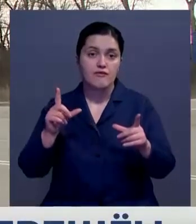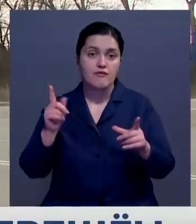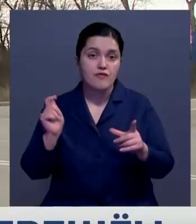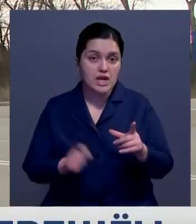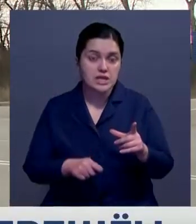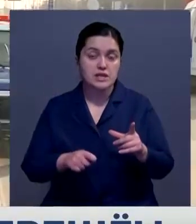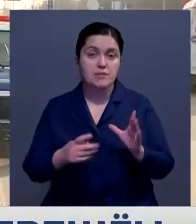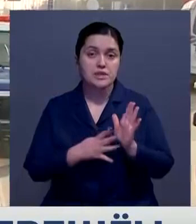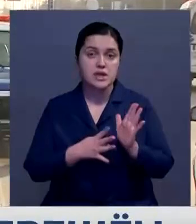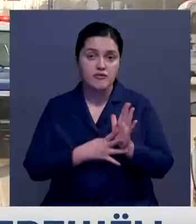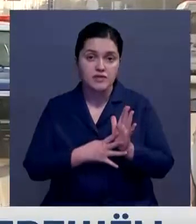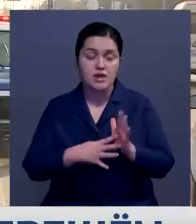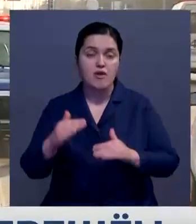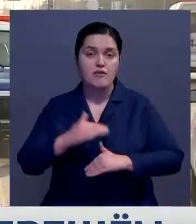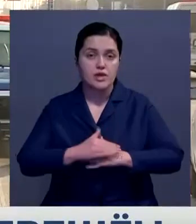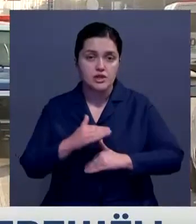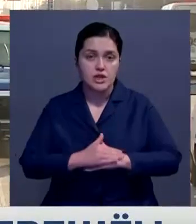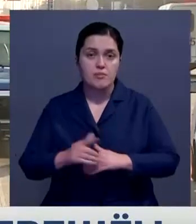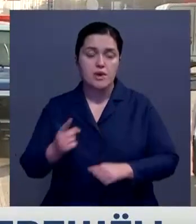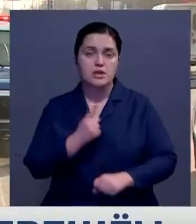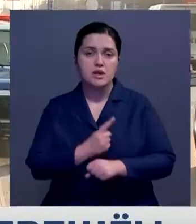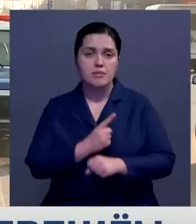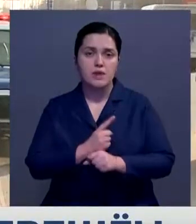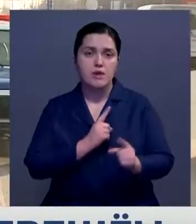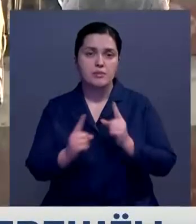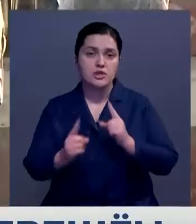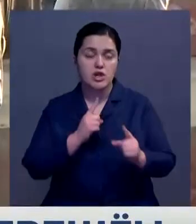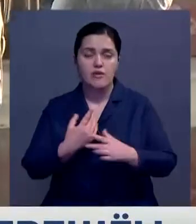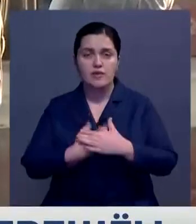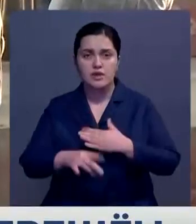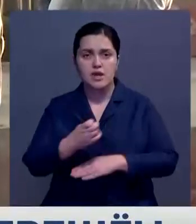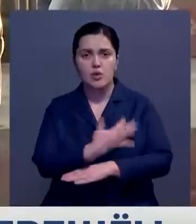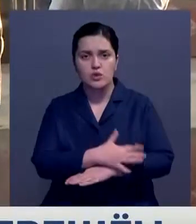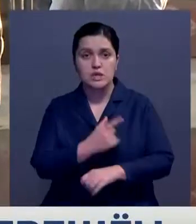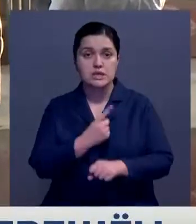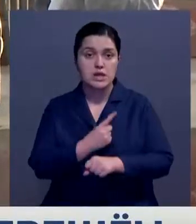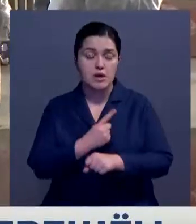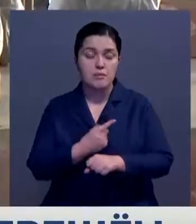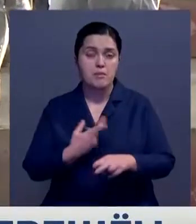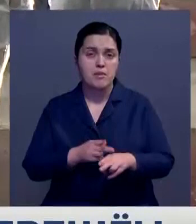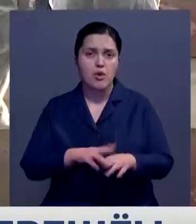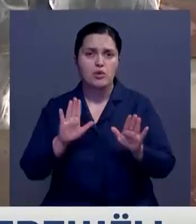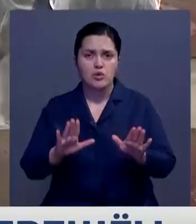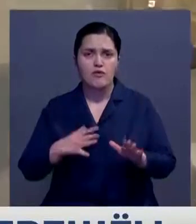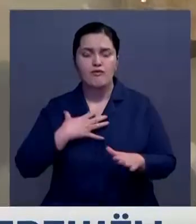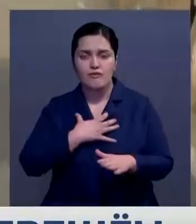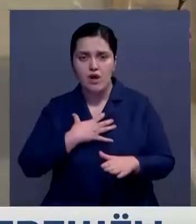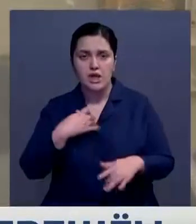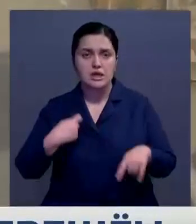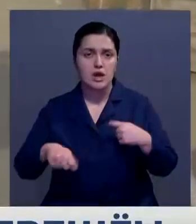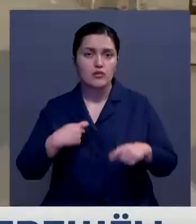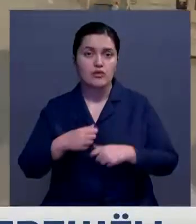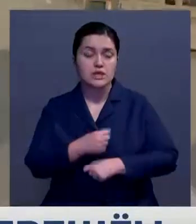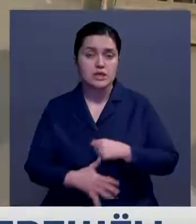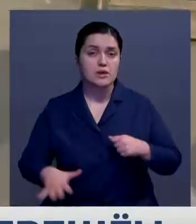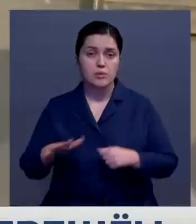Кроме того, после 9 часов вечера жителям ограничат передвижение. Выходить на улицу запрещается без крайней необходимости. Торговые центры